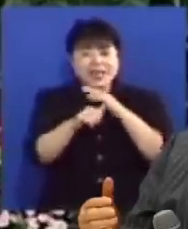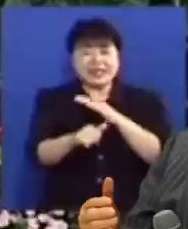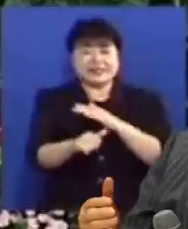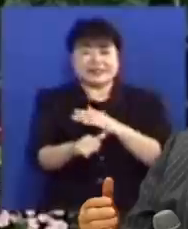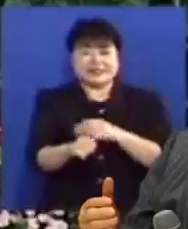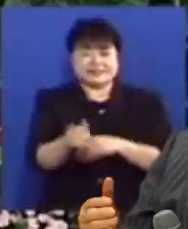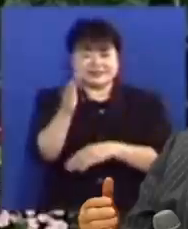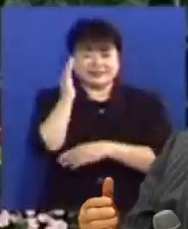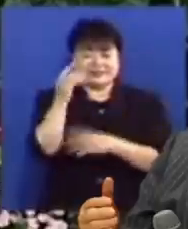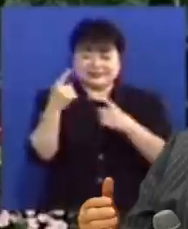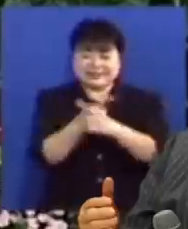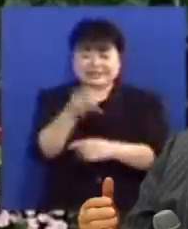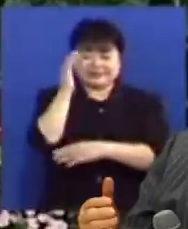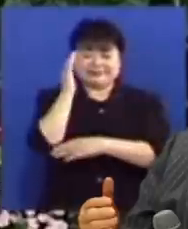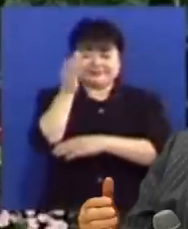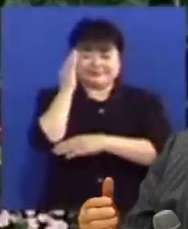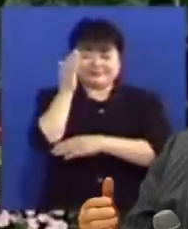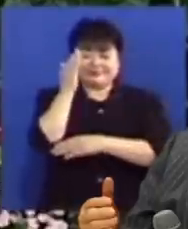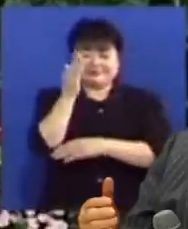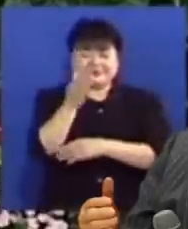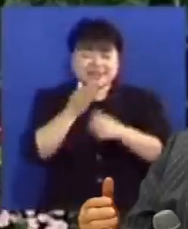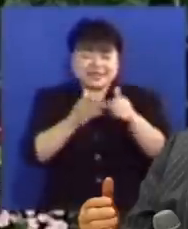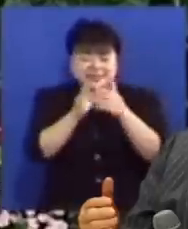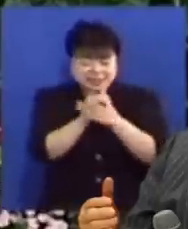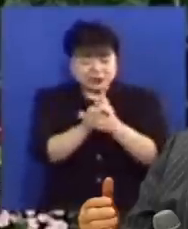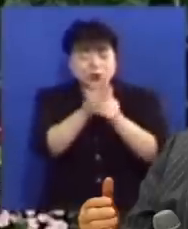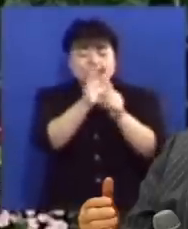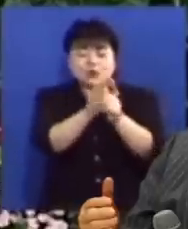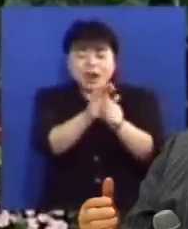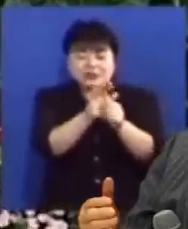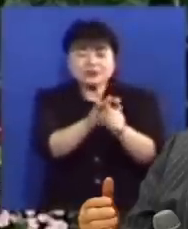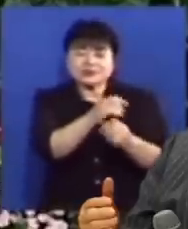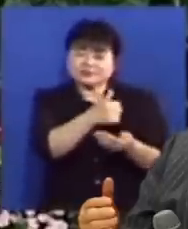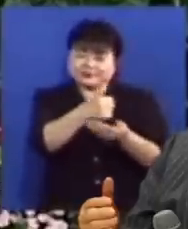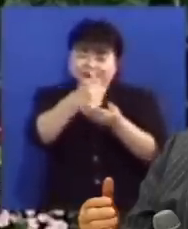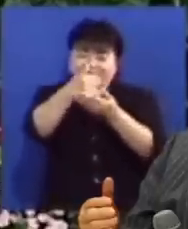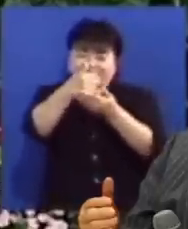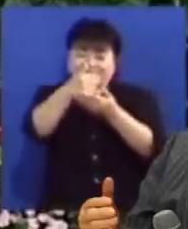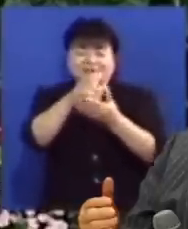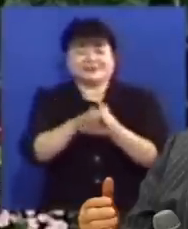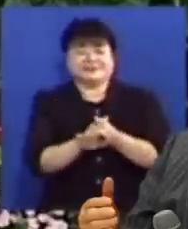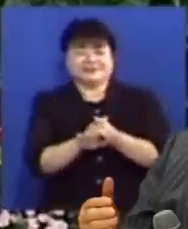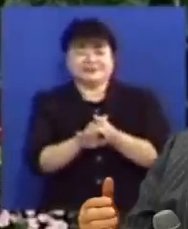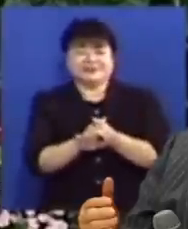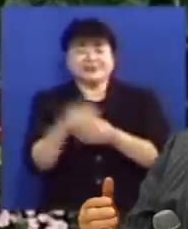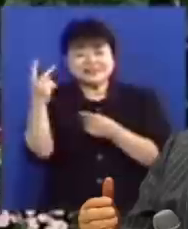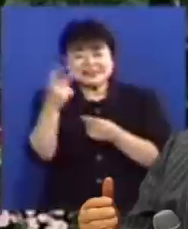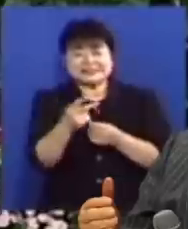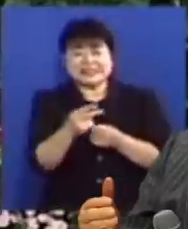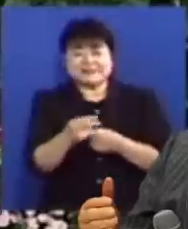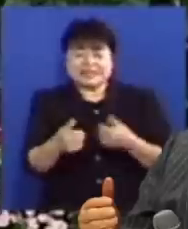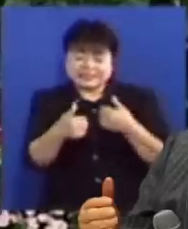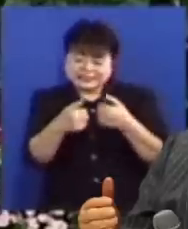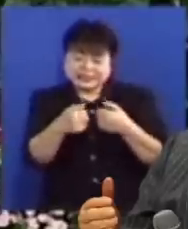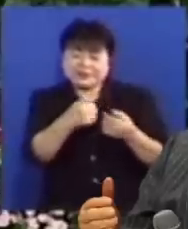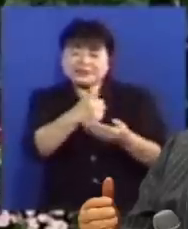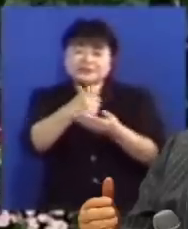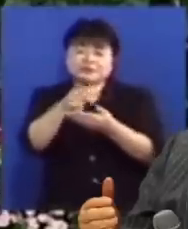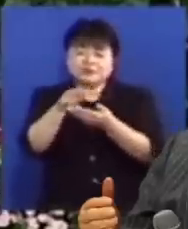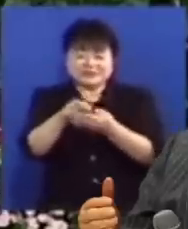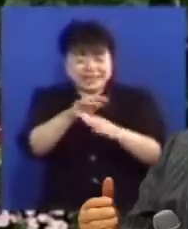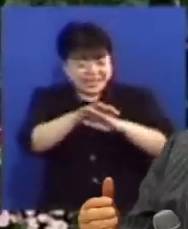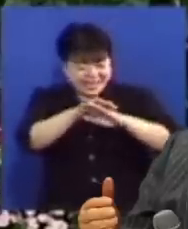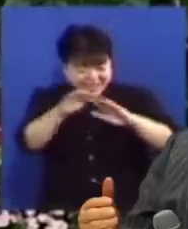우리를 대신해서 하나님께 간절히 기도해 주는 하나님이시고 그 다음은 상남자 문제